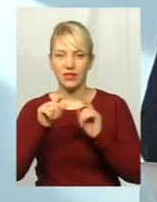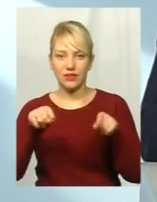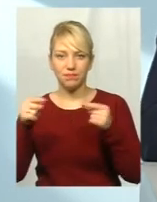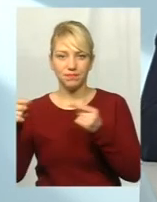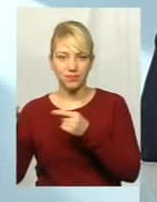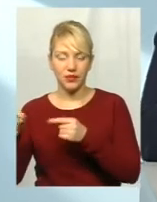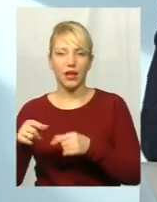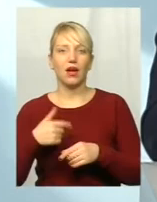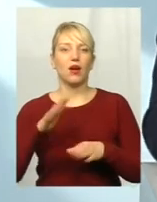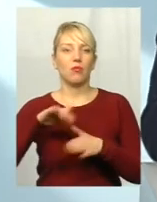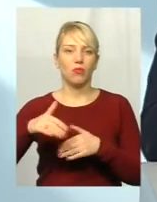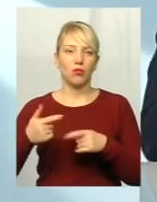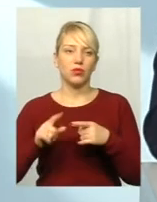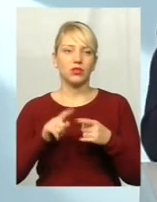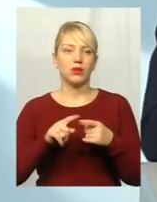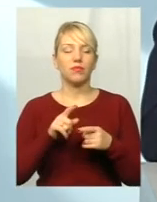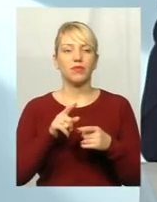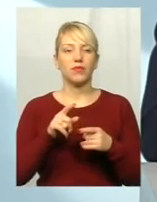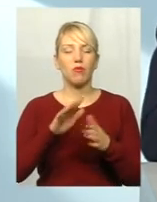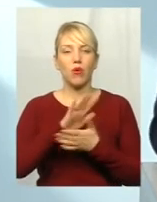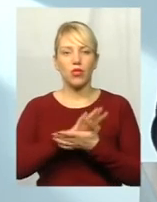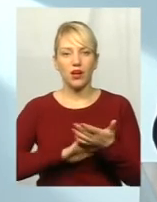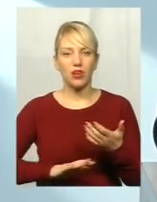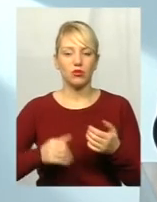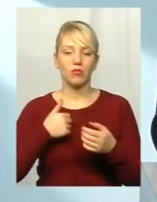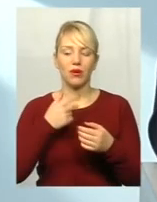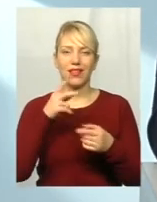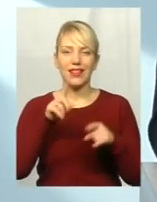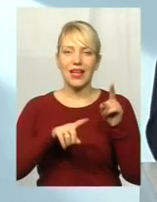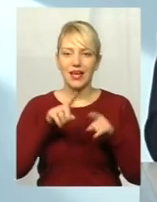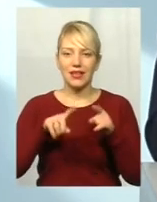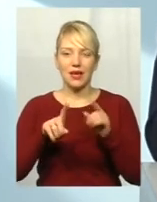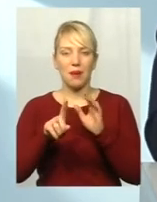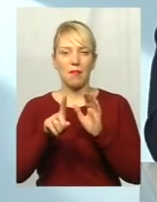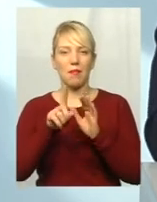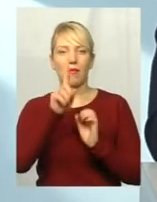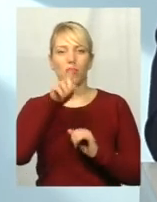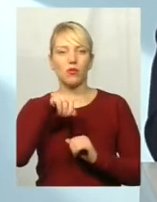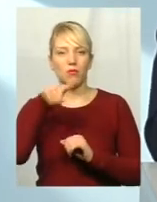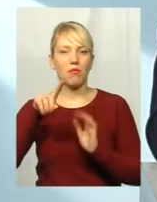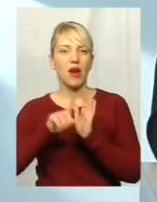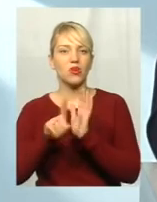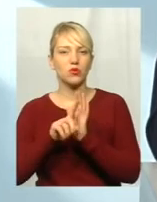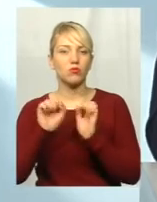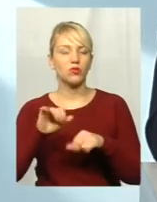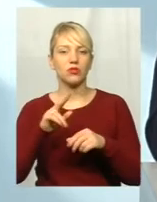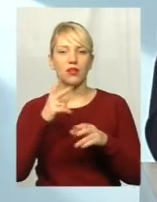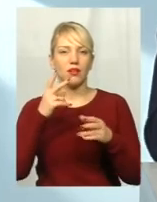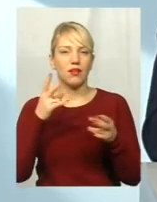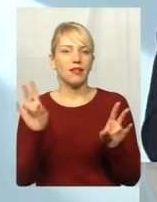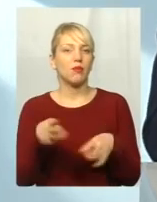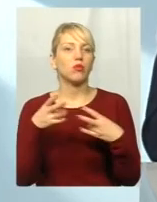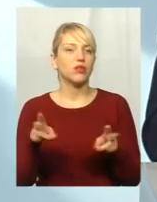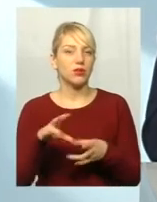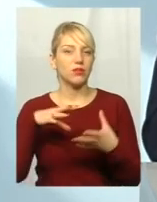протягом декількох місяців. І, може, деякі маршрути в нас взагалі покаже себе як такі, які не потрібні в місті. Може, якісь деякі нові